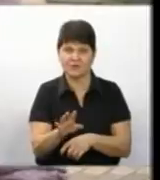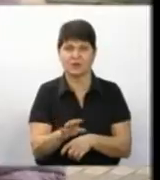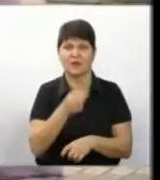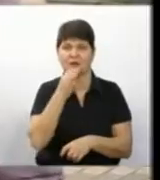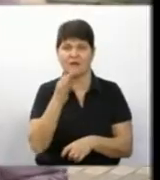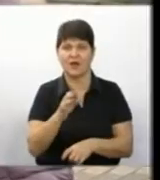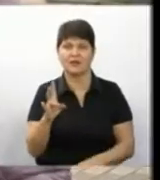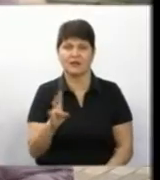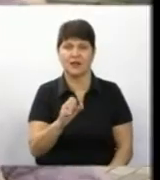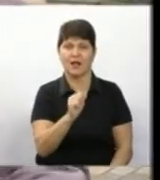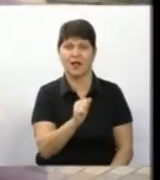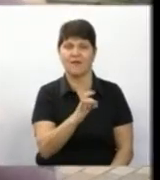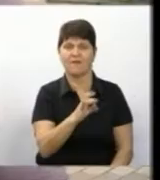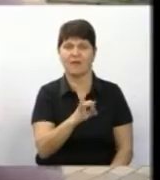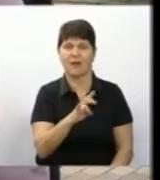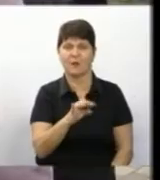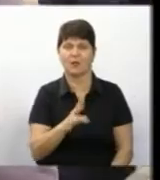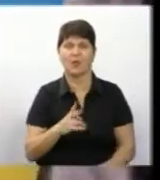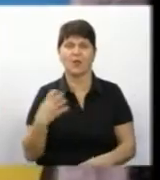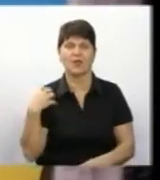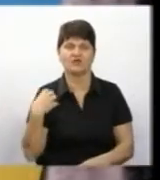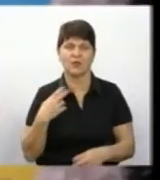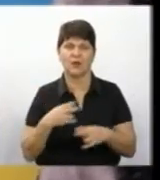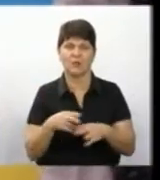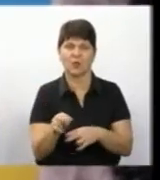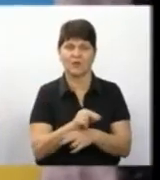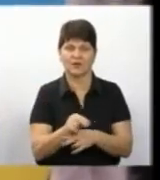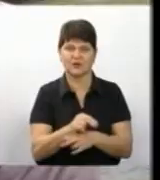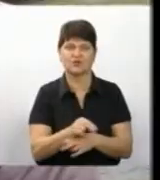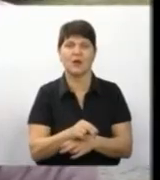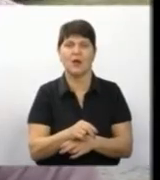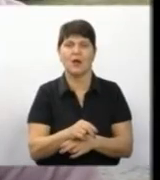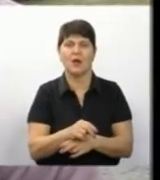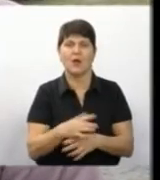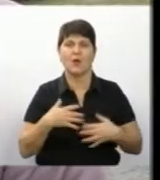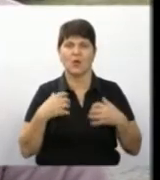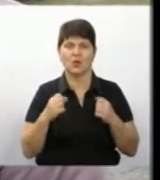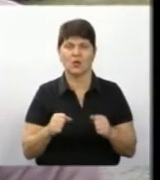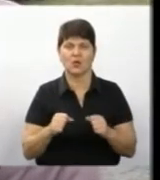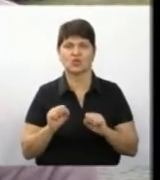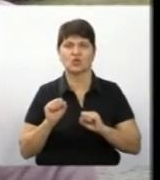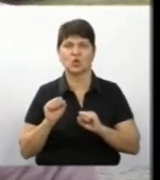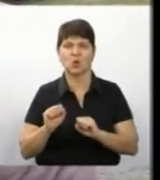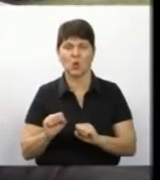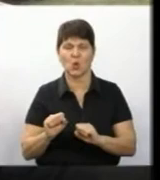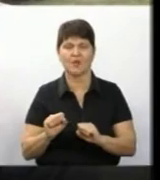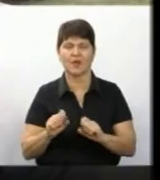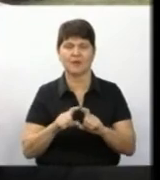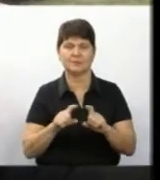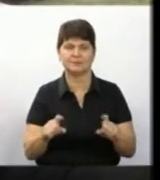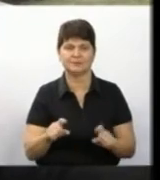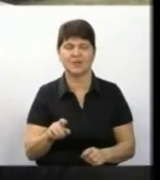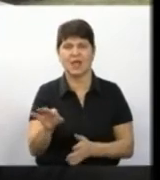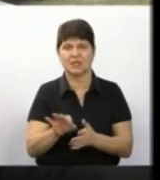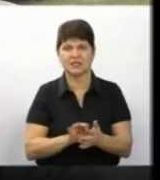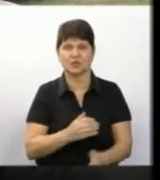Авраменко, начальник відділу лікувально-профілактичної допомоги міського департаменту охорони здоров'я. Хочу відразу заспокоїти наших